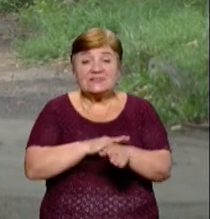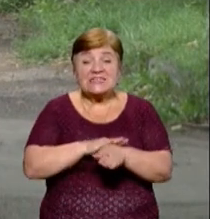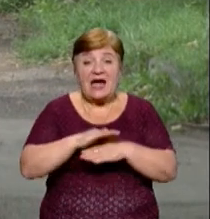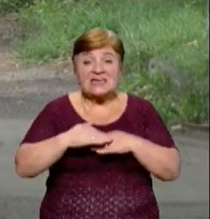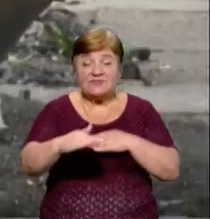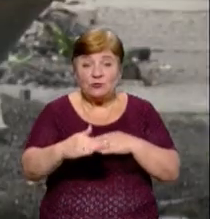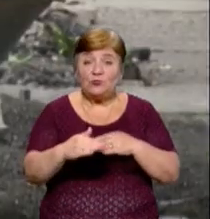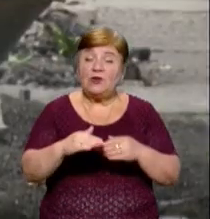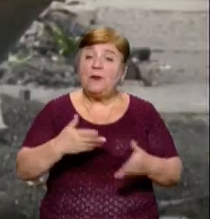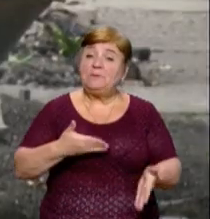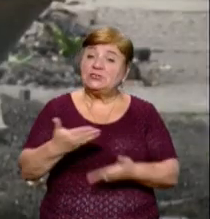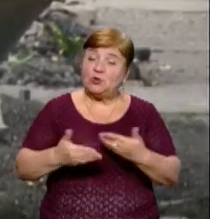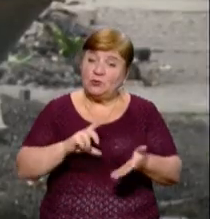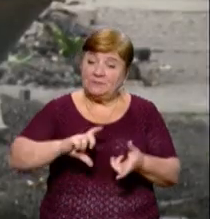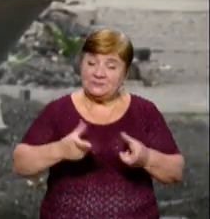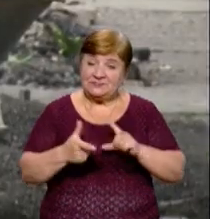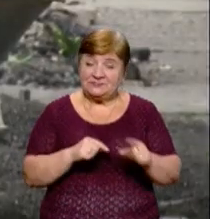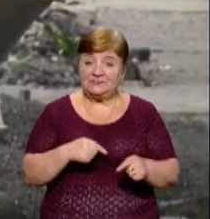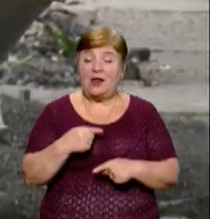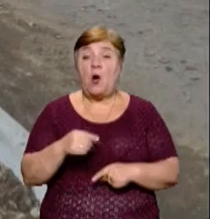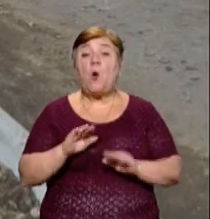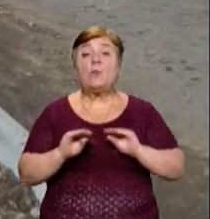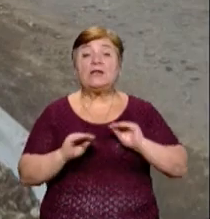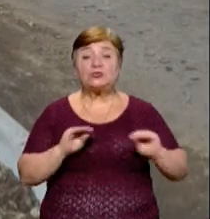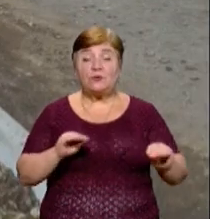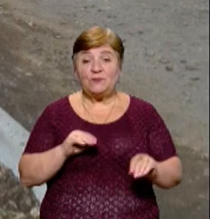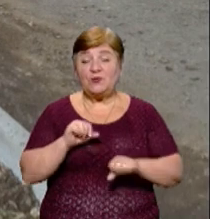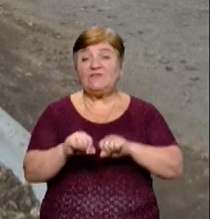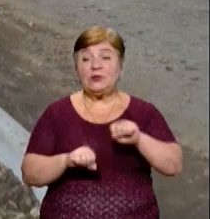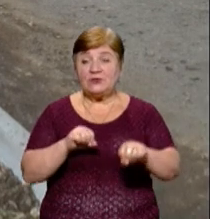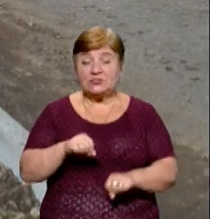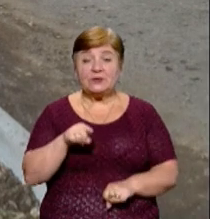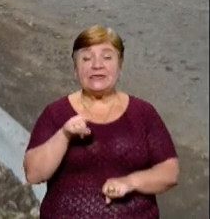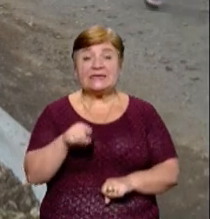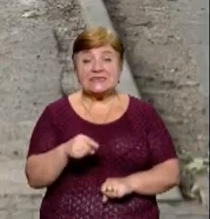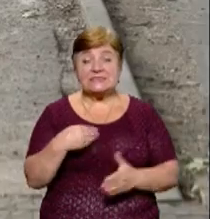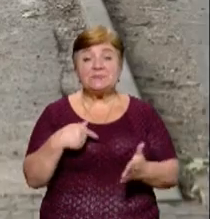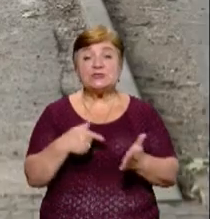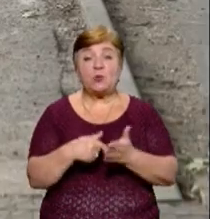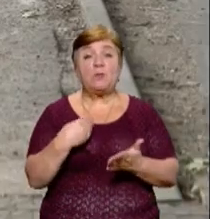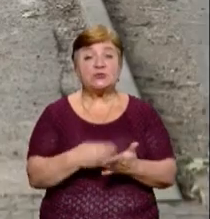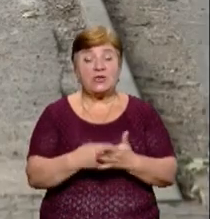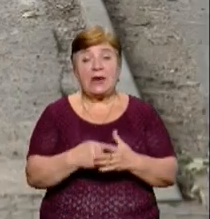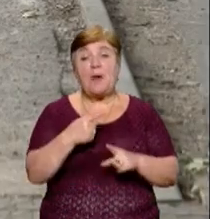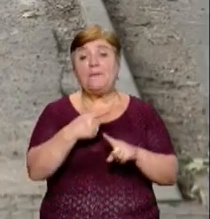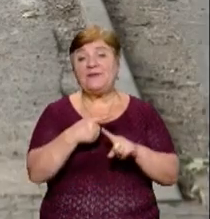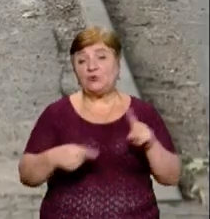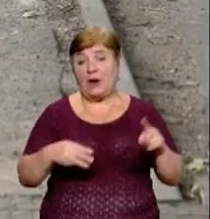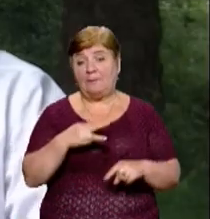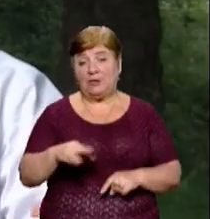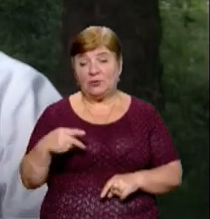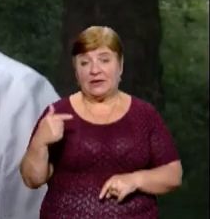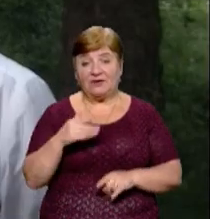бруківкою. Зараз виконують перший етап робіт – облаштовують велодоріжку. На це із міського бюджету виділили півтора мільйона